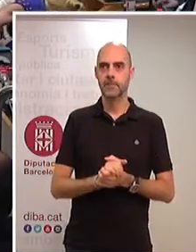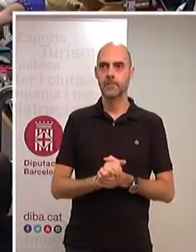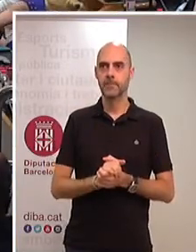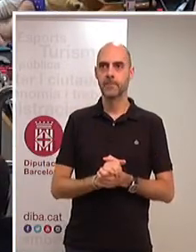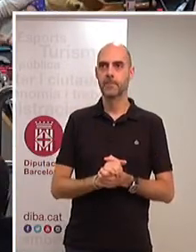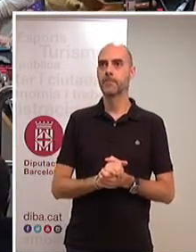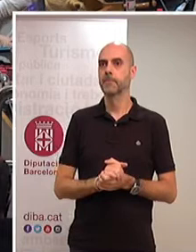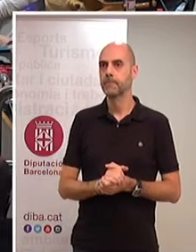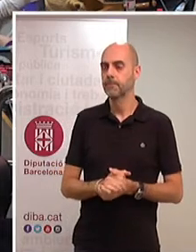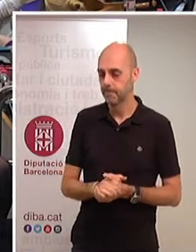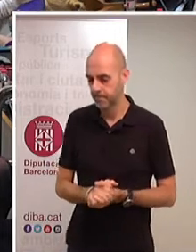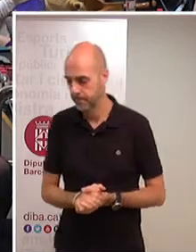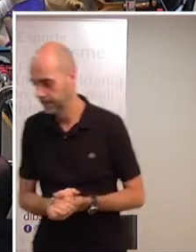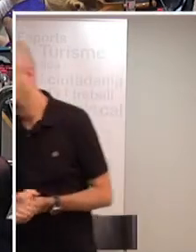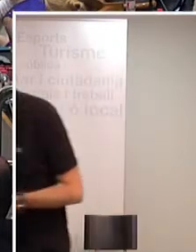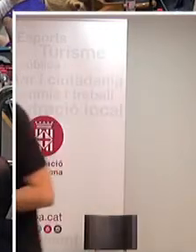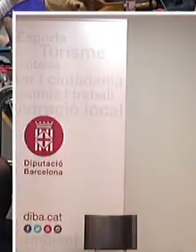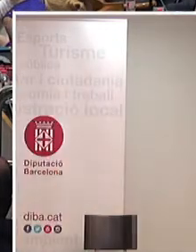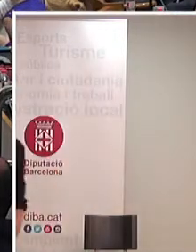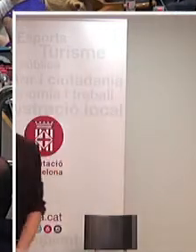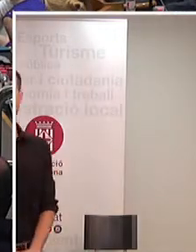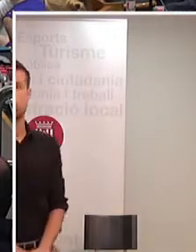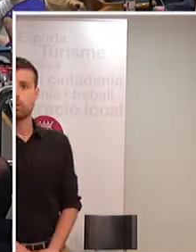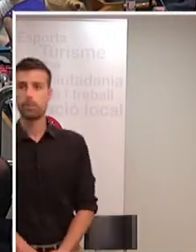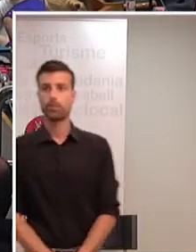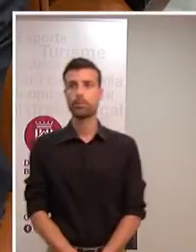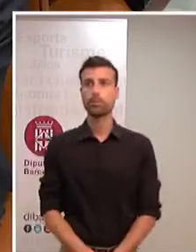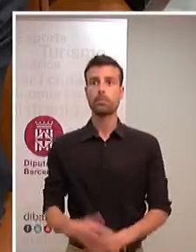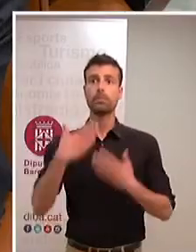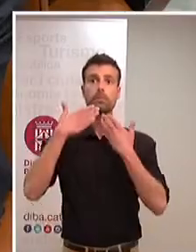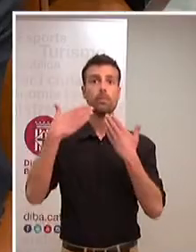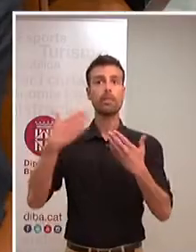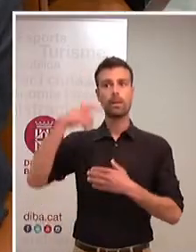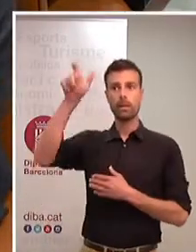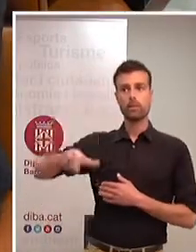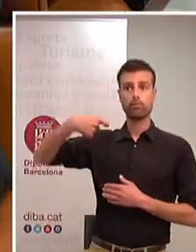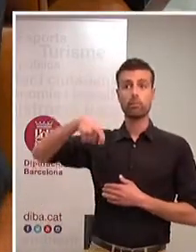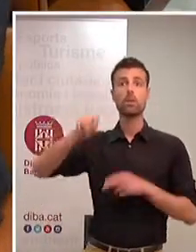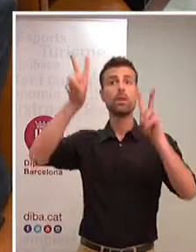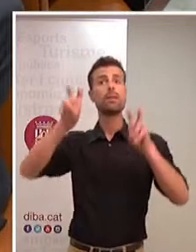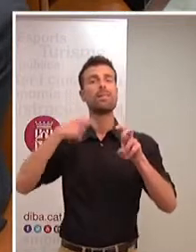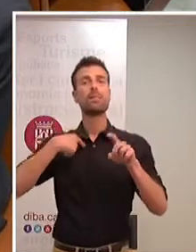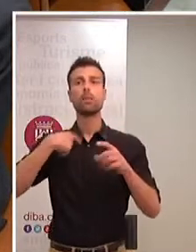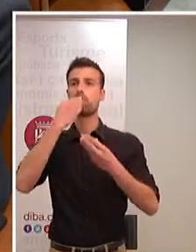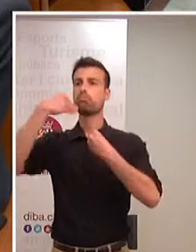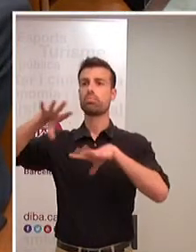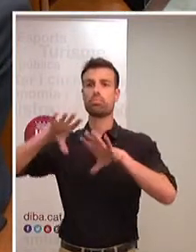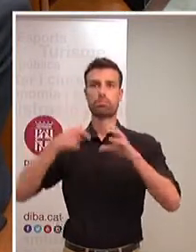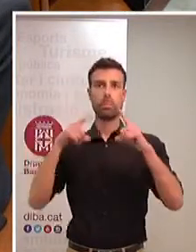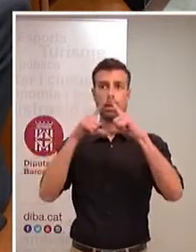Fàbrega, té la paraula. Gràcies, presidenta. En tot cas, en nom del grup d'Esquerra, primer de tot, agrair-li